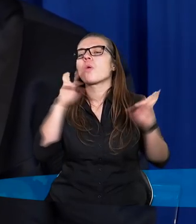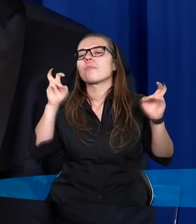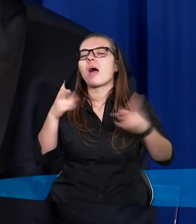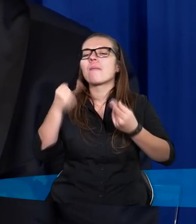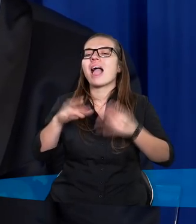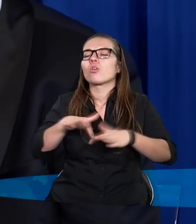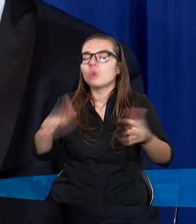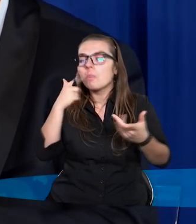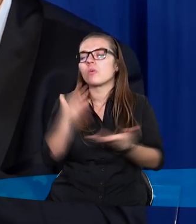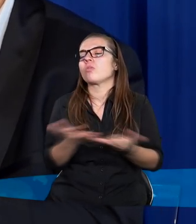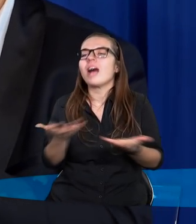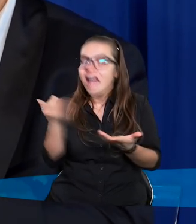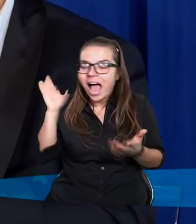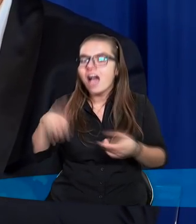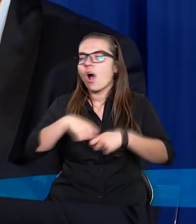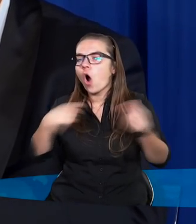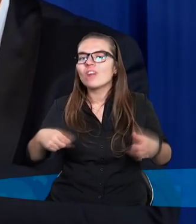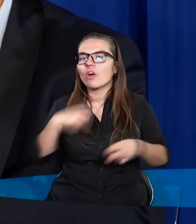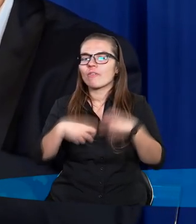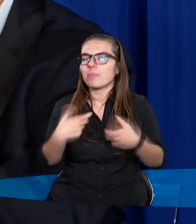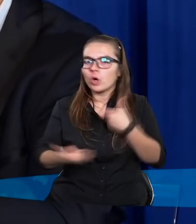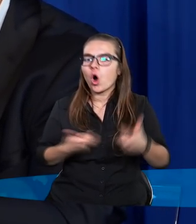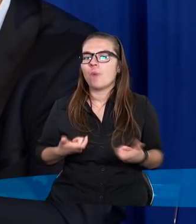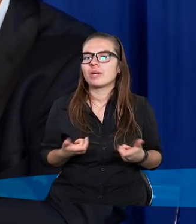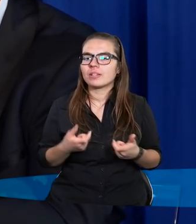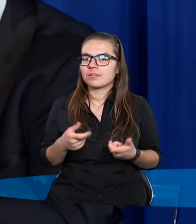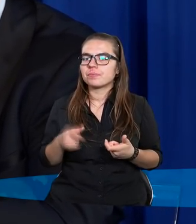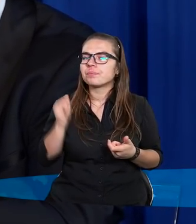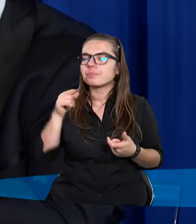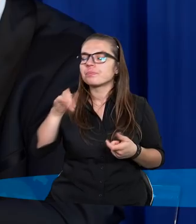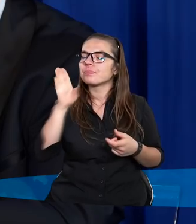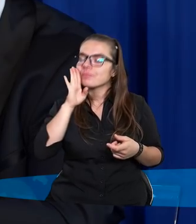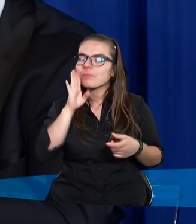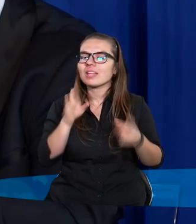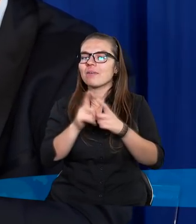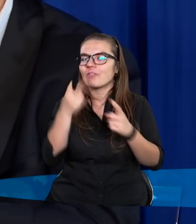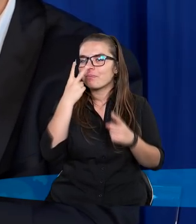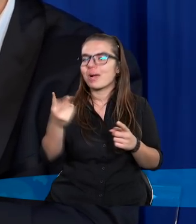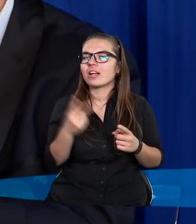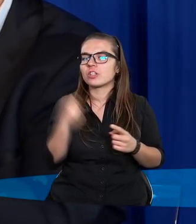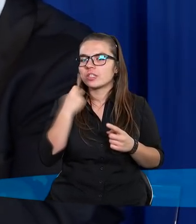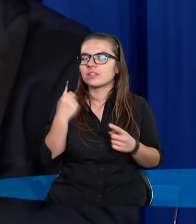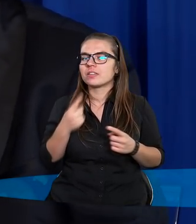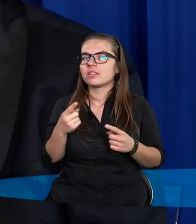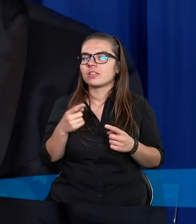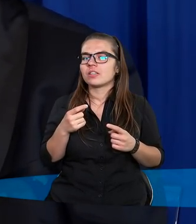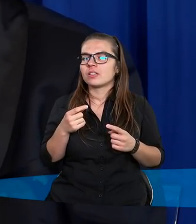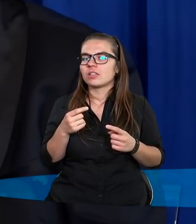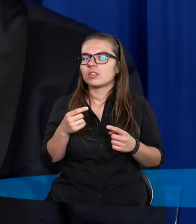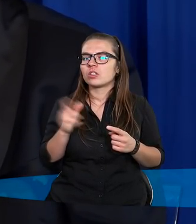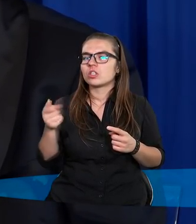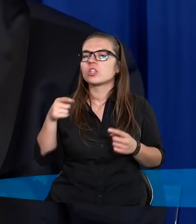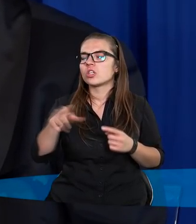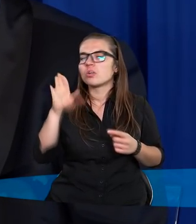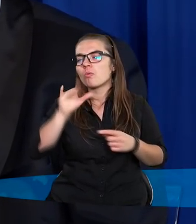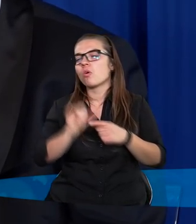I to jest właśnie to, że my wszyscy mamy różny punkt widzenia na dokładnie to samo. Jeden z nas powie, dlaczego